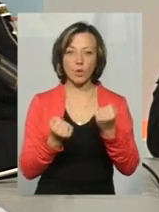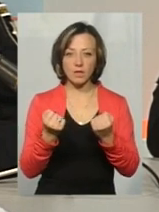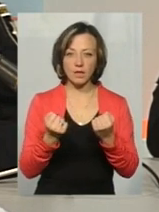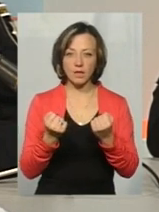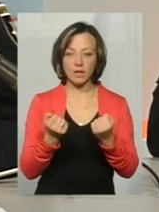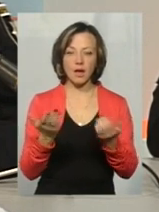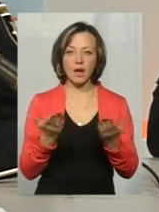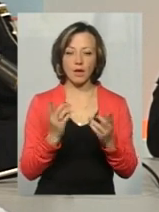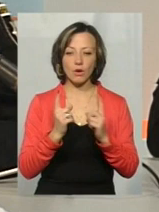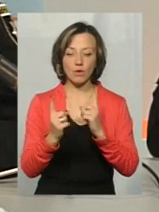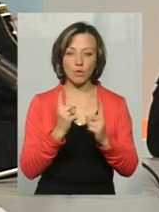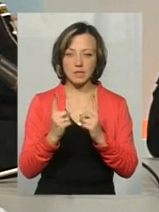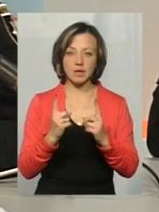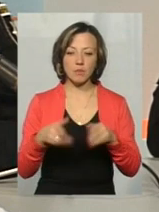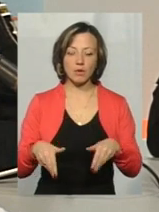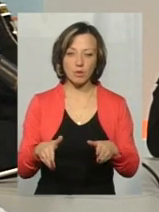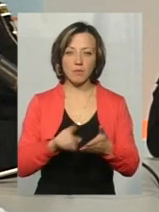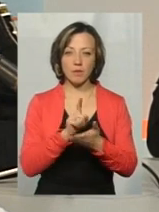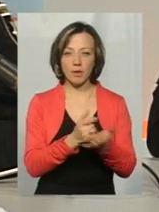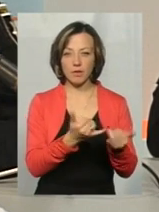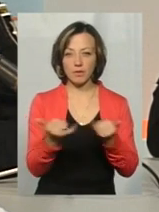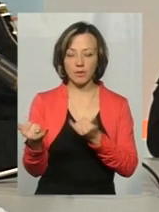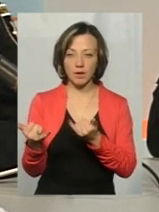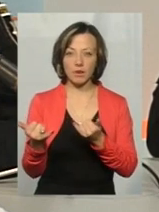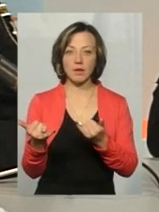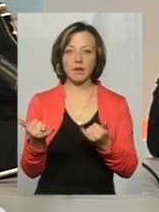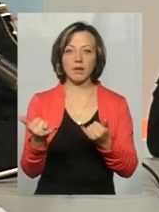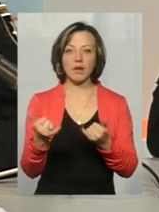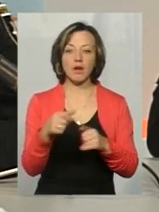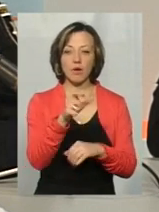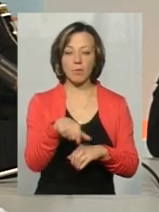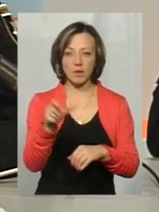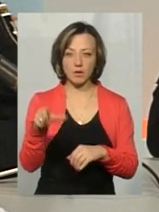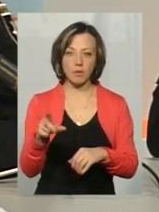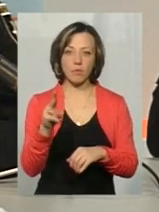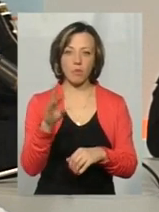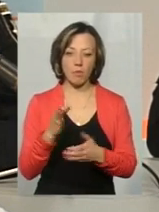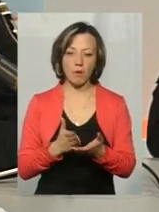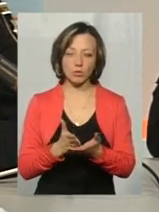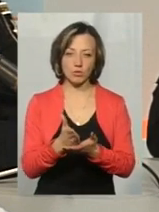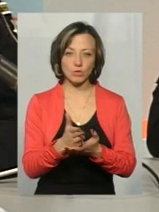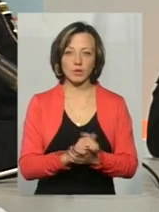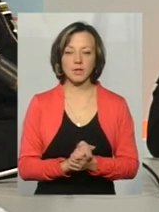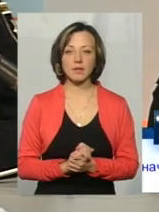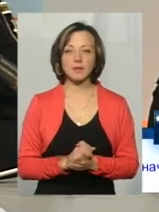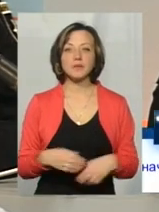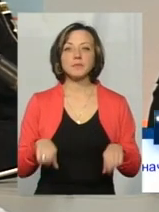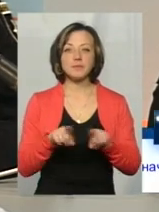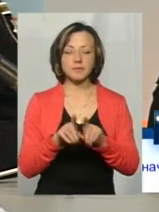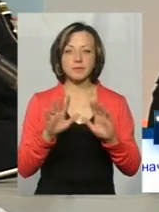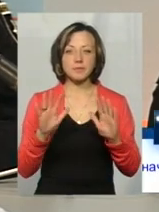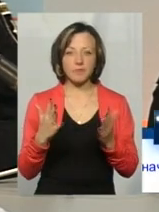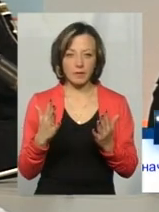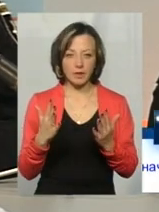по призній частині, мають надати перевагу в русі транспортним засобам громадського, які рухаються по маршруту. Тобто в такому випадку